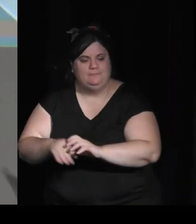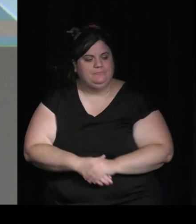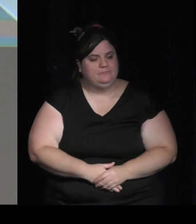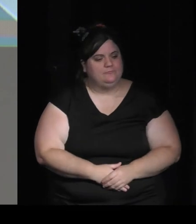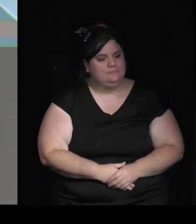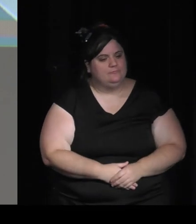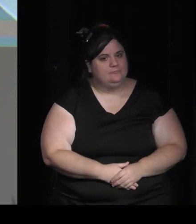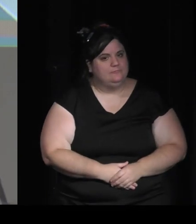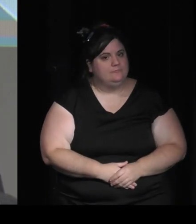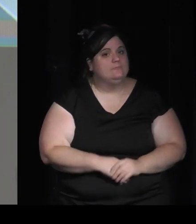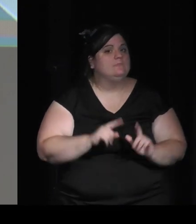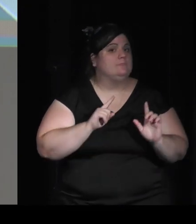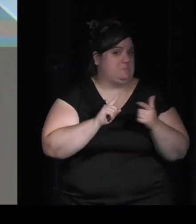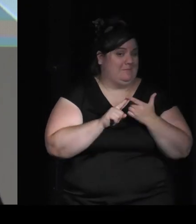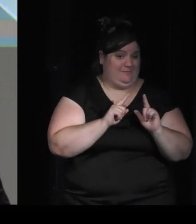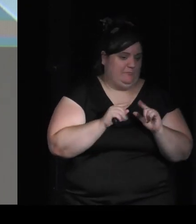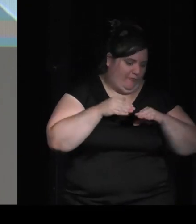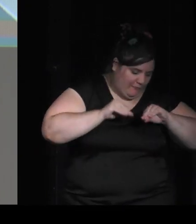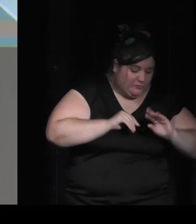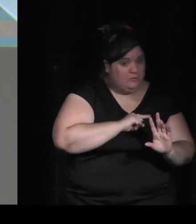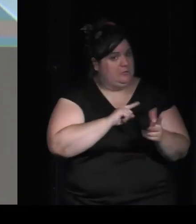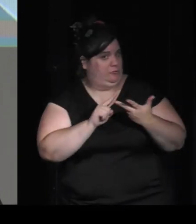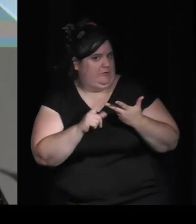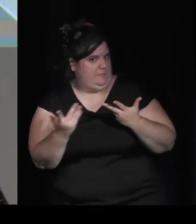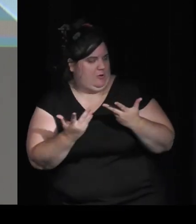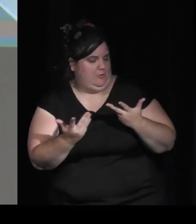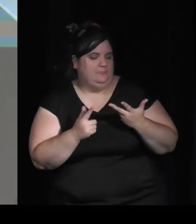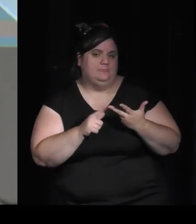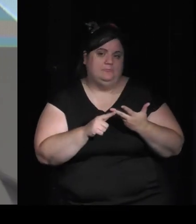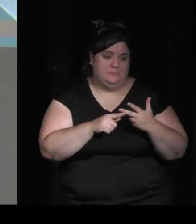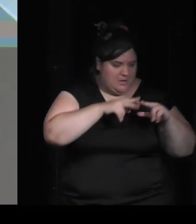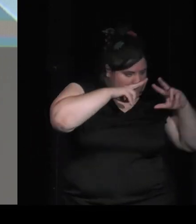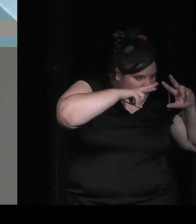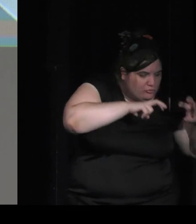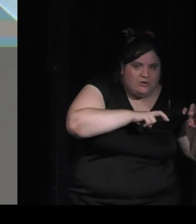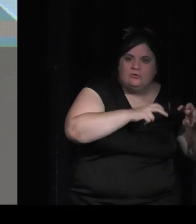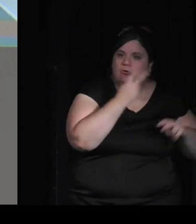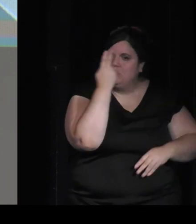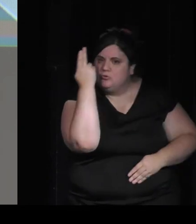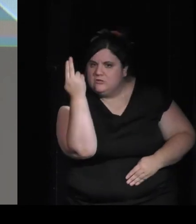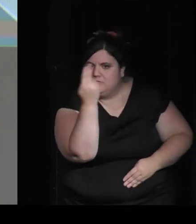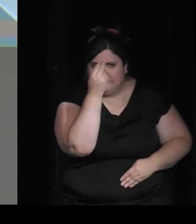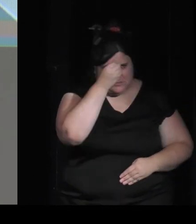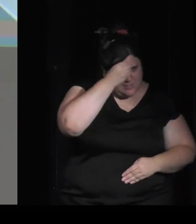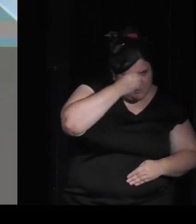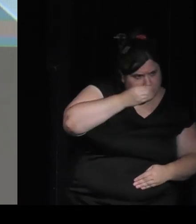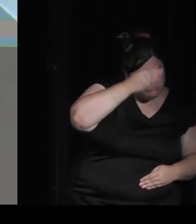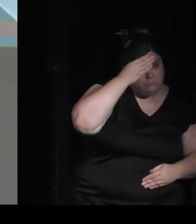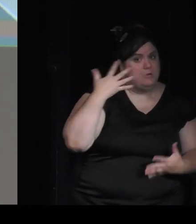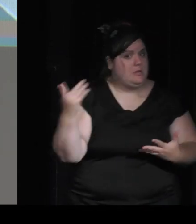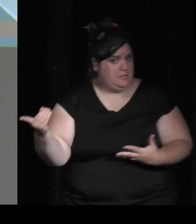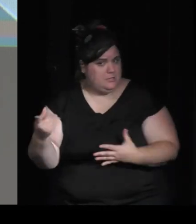le troisième axe qu'on a c'est d'apporter justement du lien entre la recherche universitaire et l'industrie du jeu vidéo